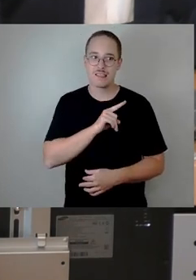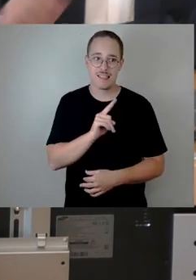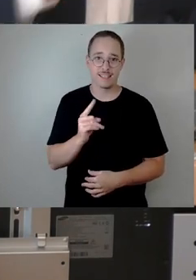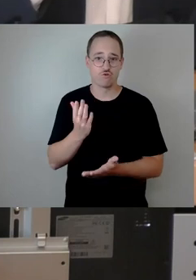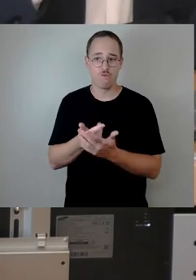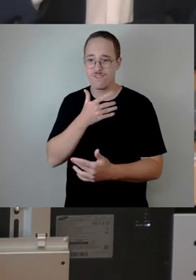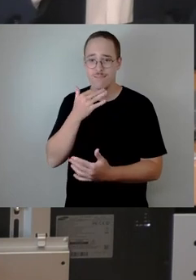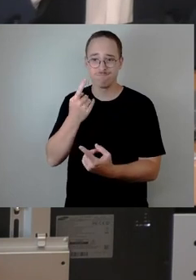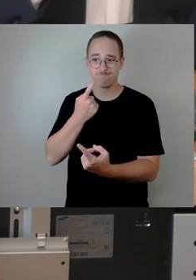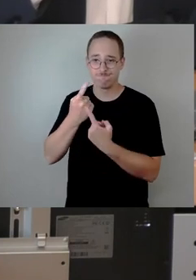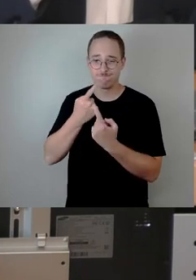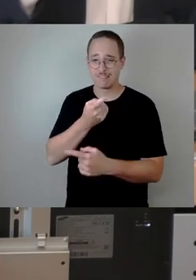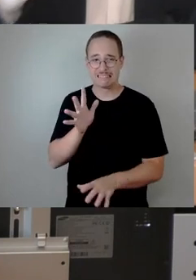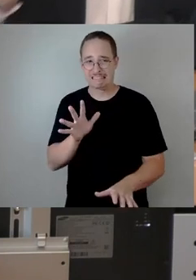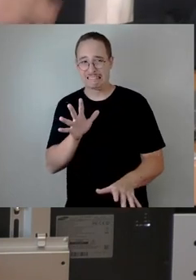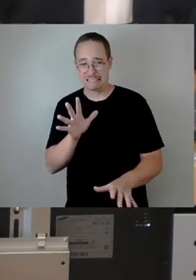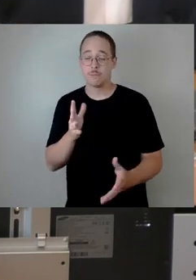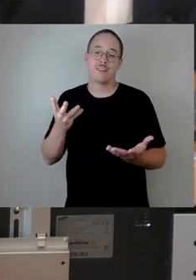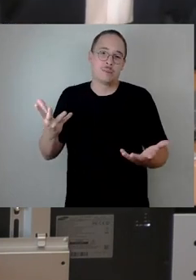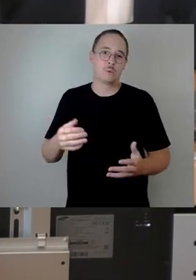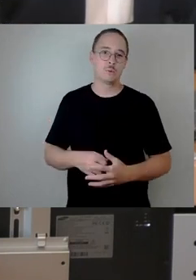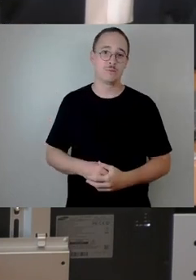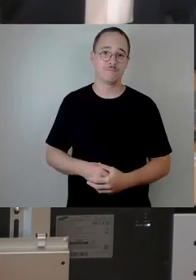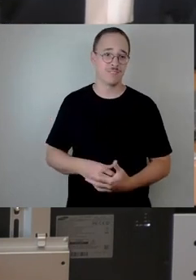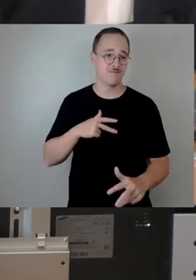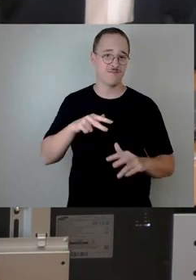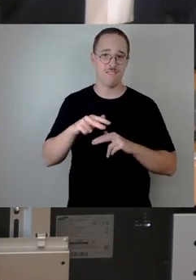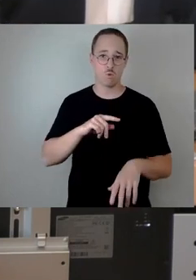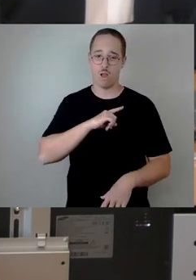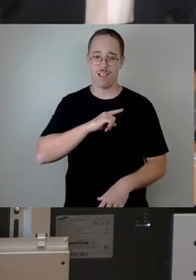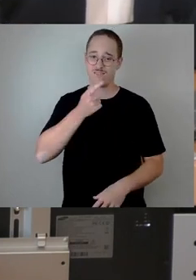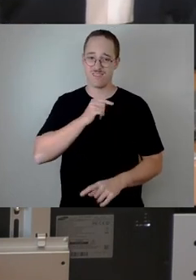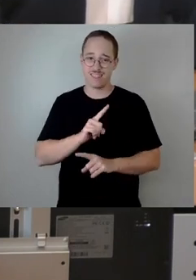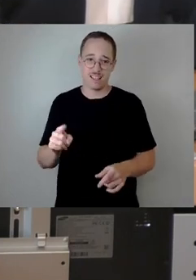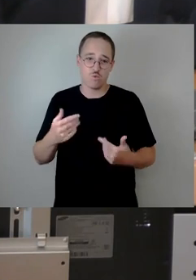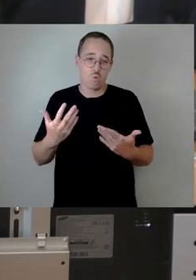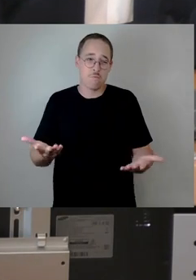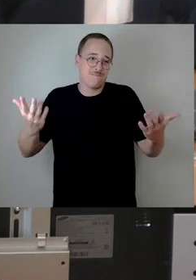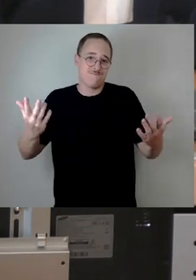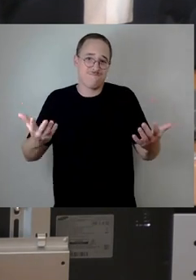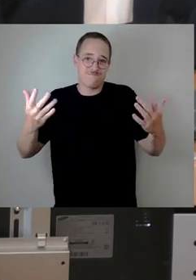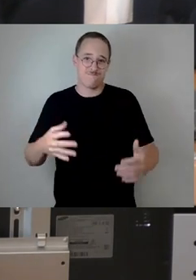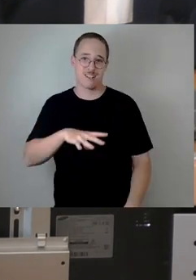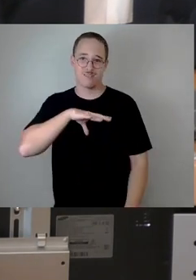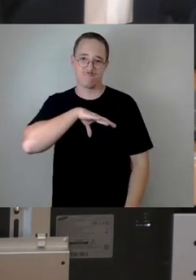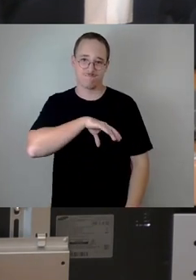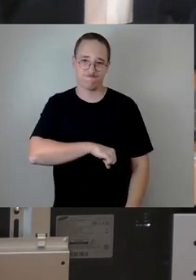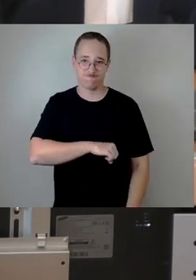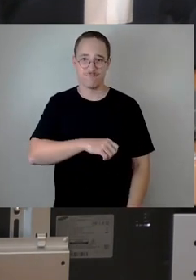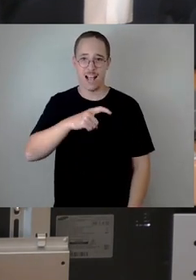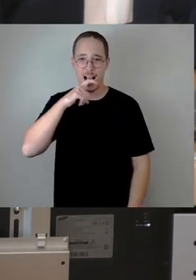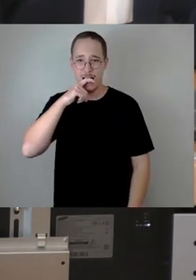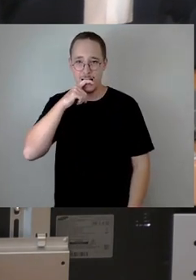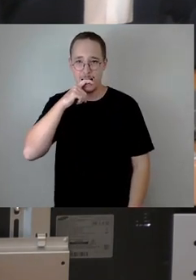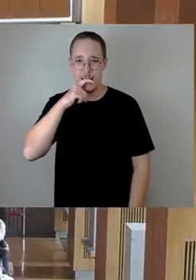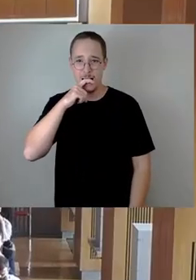Und seien Sie versichert, auch wir als Verwaltung würden gerne darauf verzichten. Doch die fiskalische Realität spricht